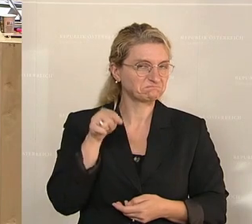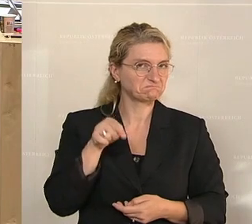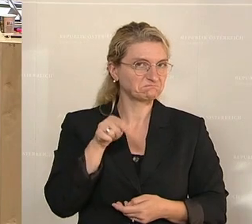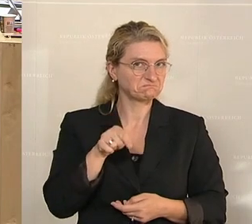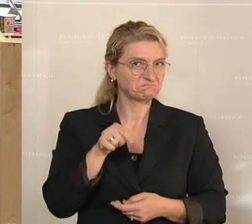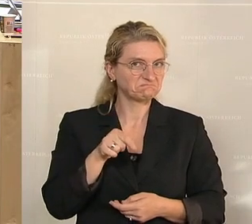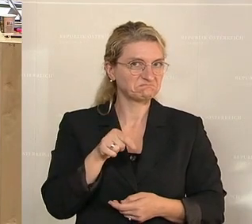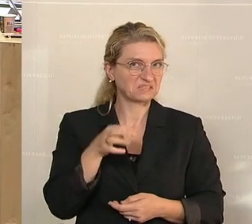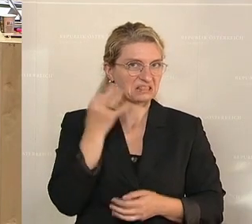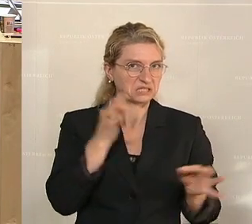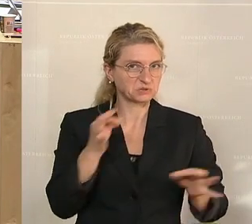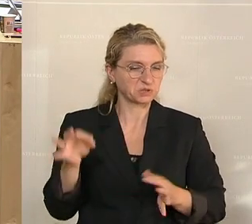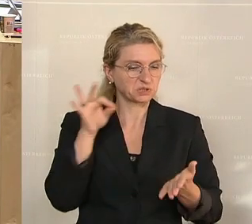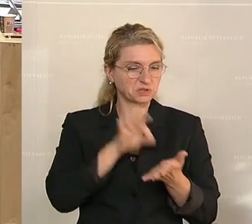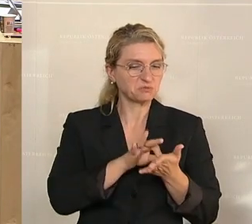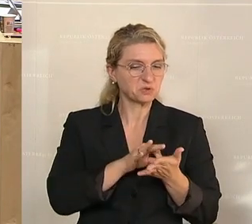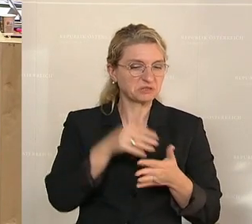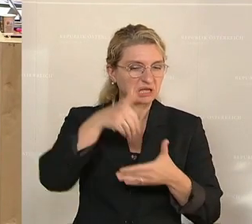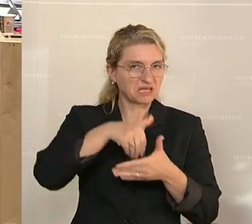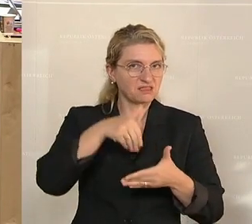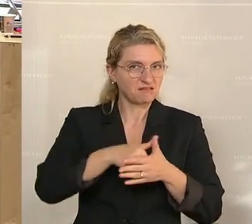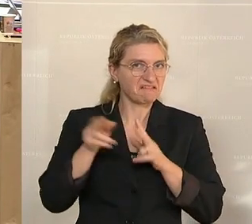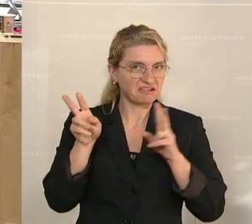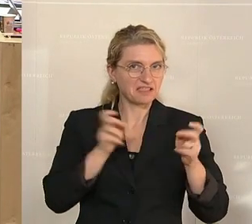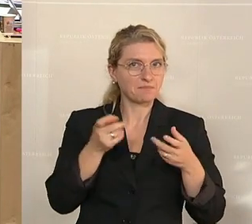Nächster Redner Christian Hafenecker, FPÖ.